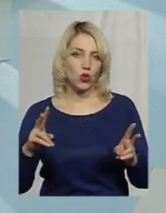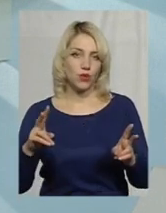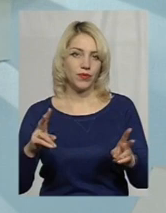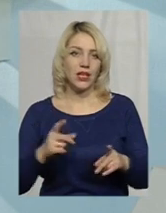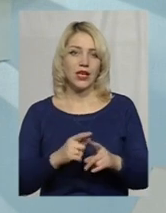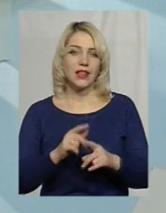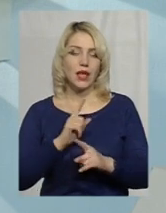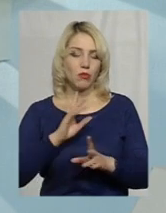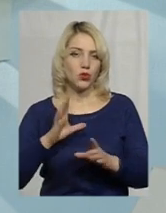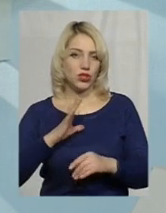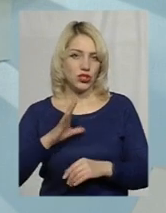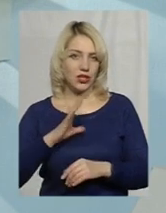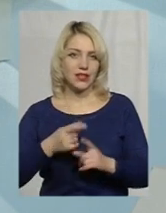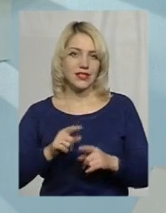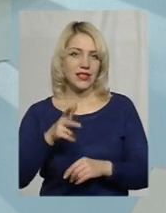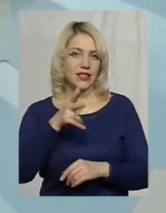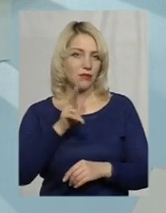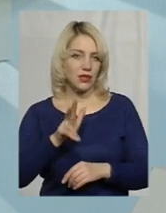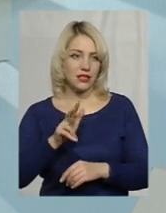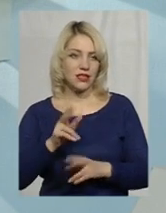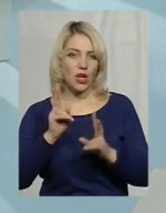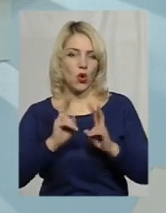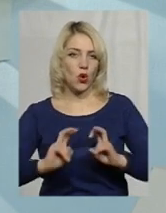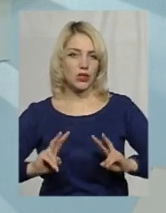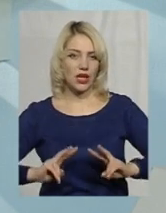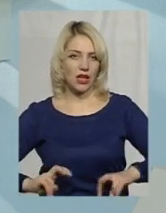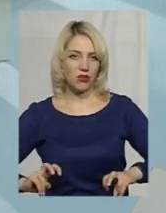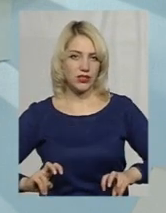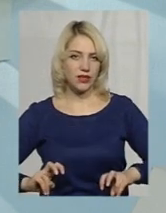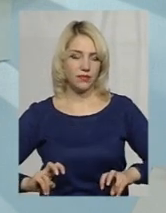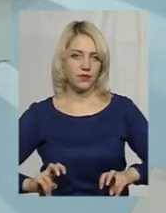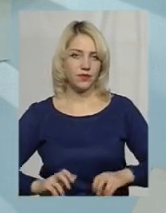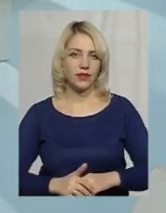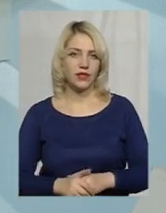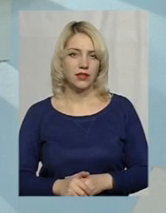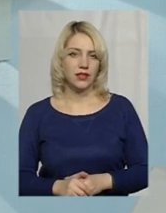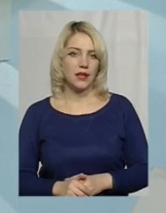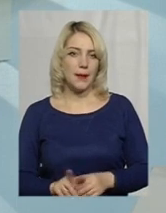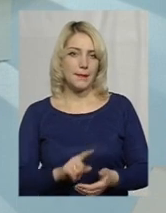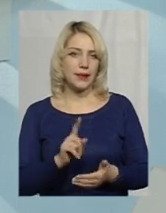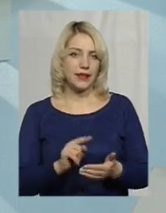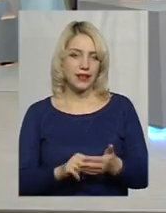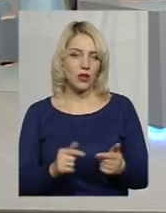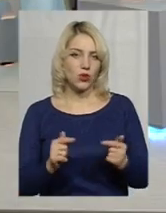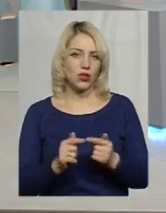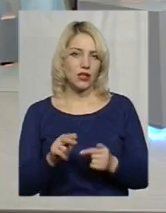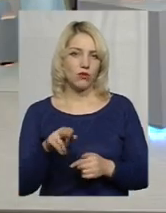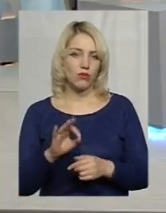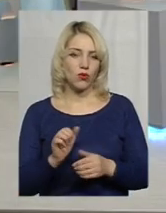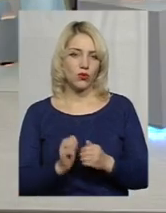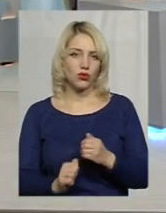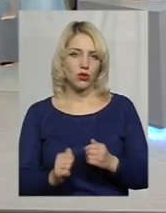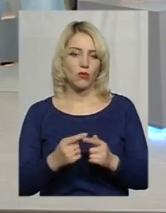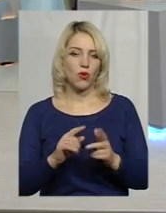звичайно, не буде чекати тих три місяці. Розглядається питання конкретно по кожному